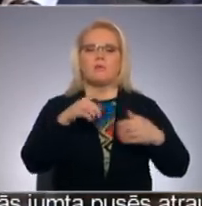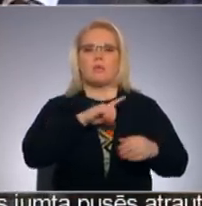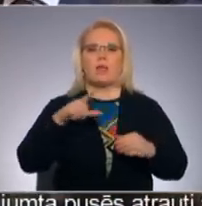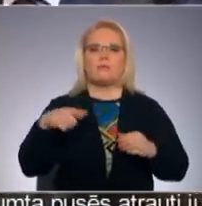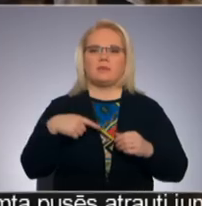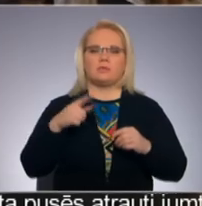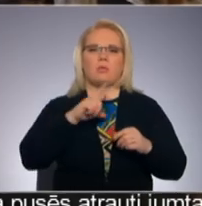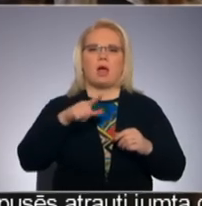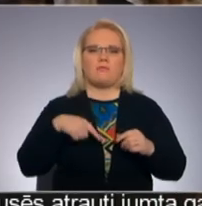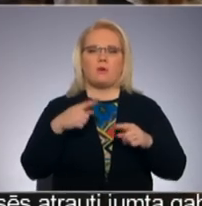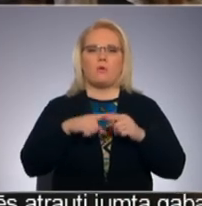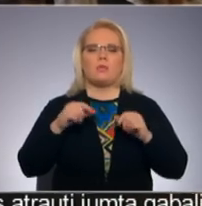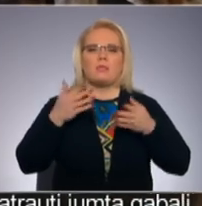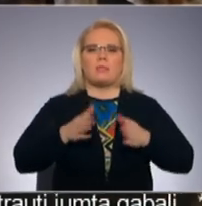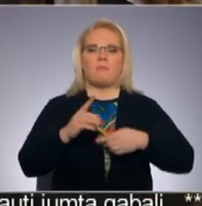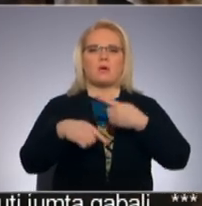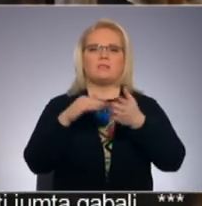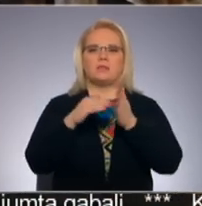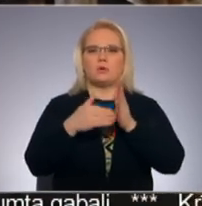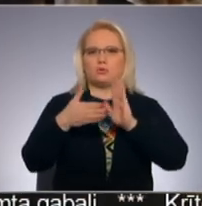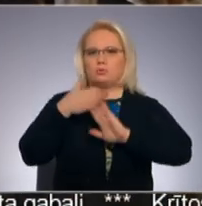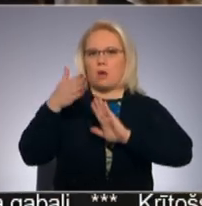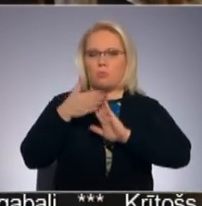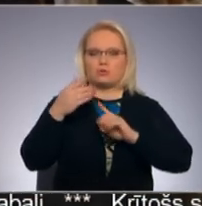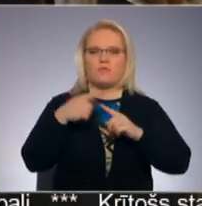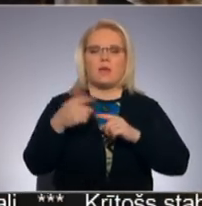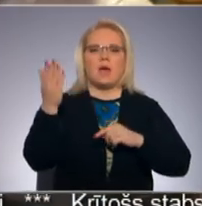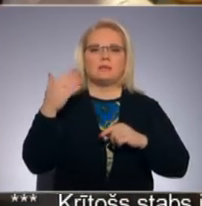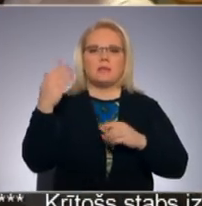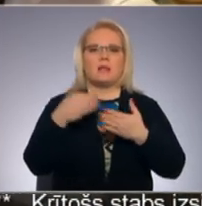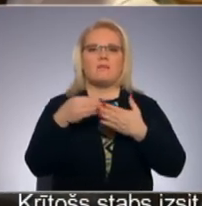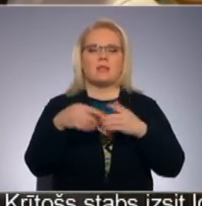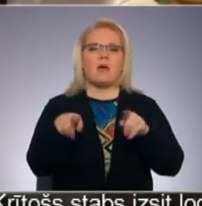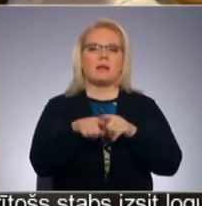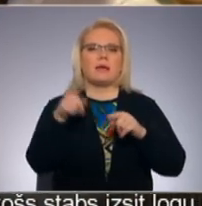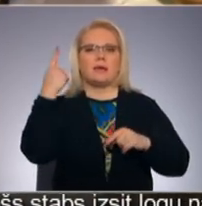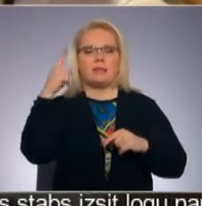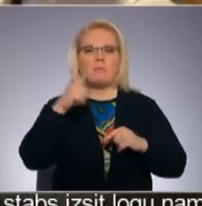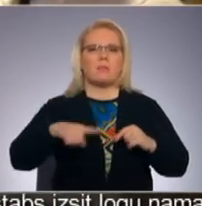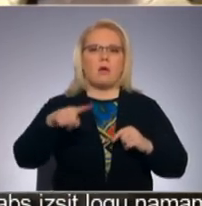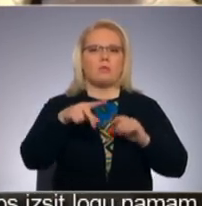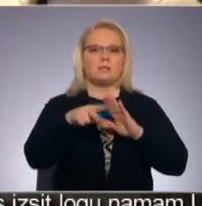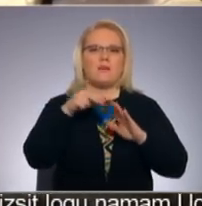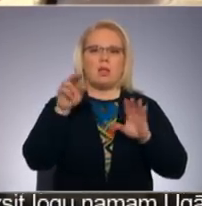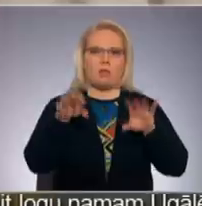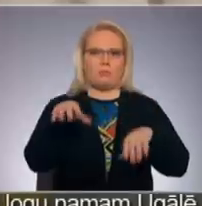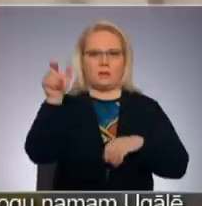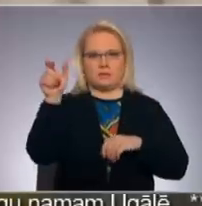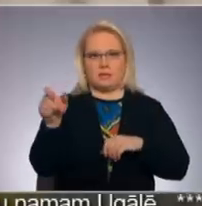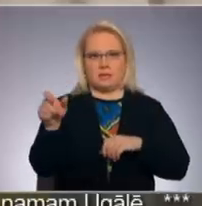demogrāfiskās situācijas uzlabošanu. Taču jo drīzumā partijas biedri aicinātu vērtēt ideju par tautas vēlētu prezidentu.